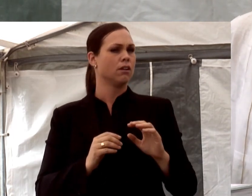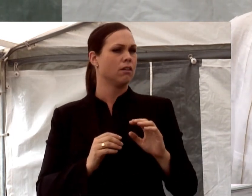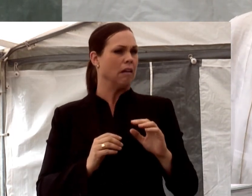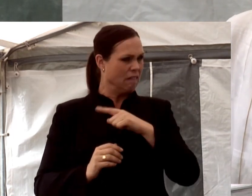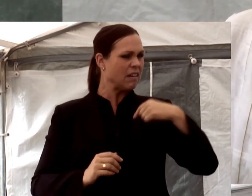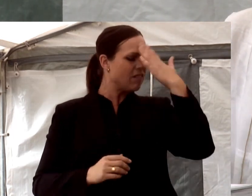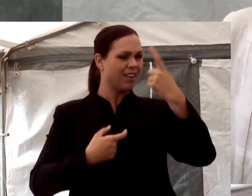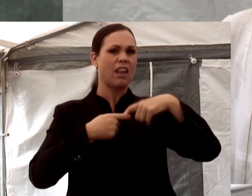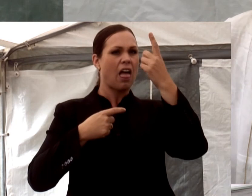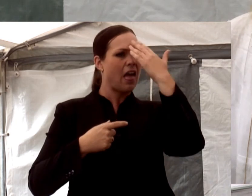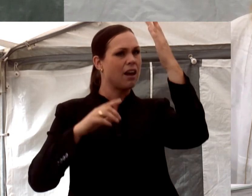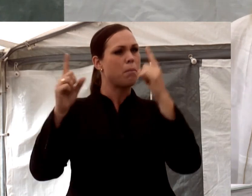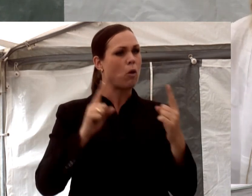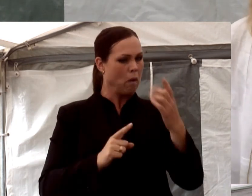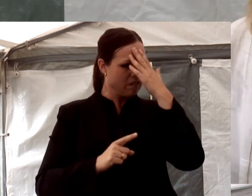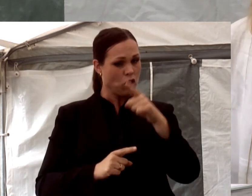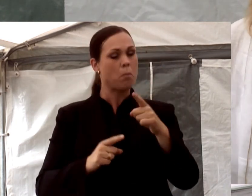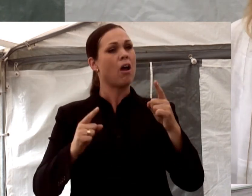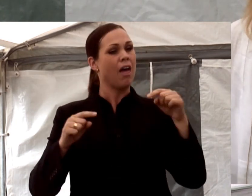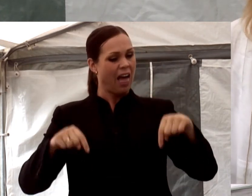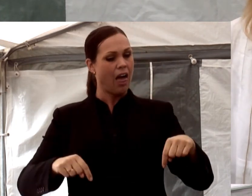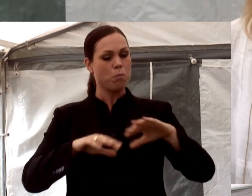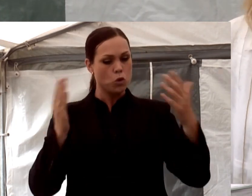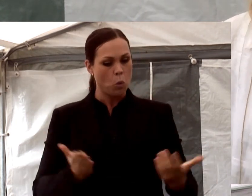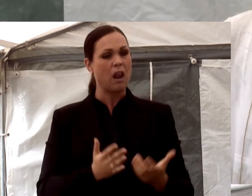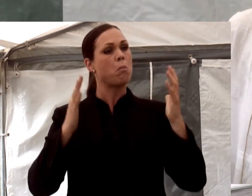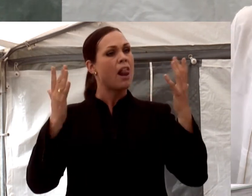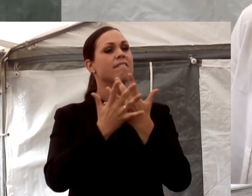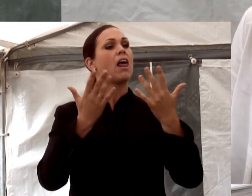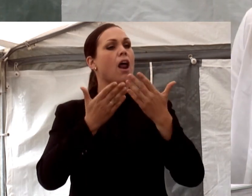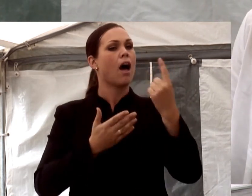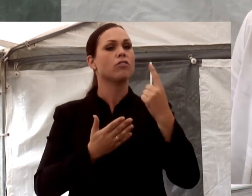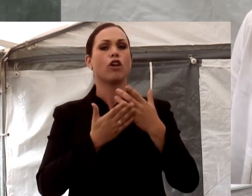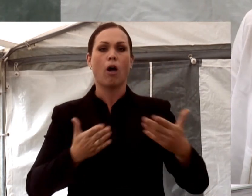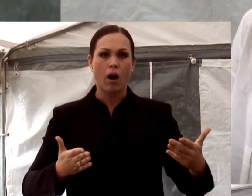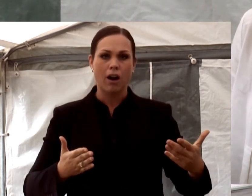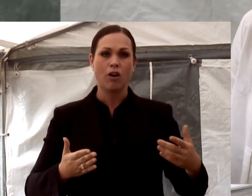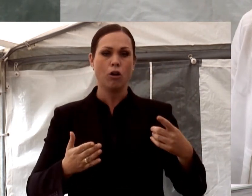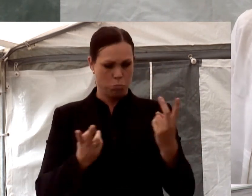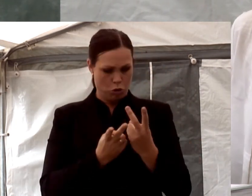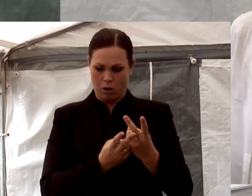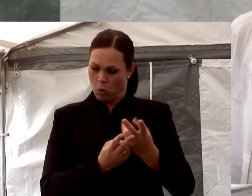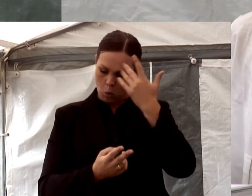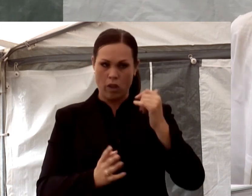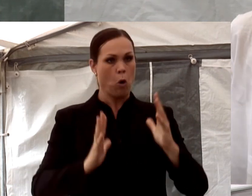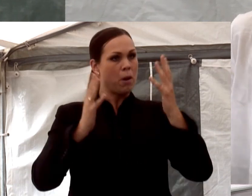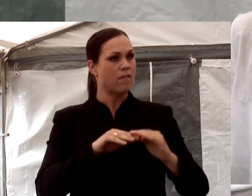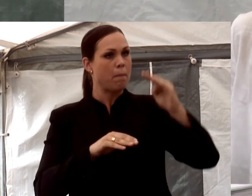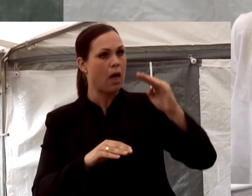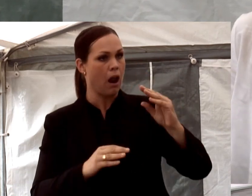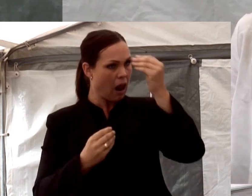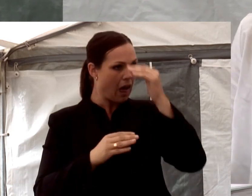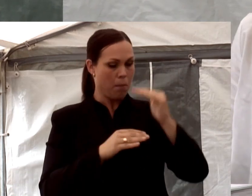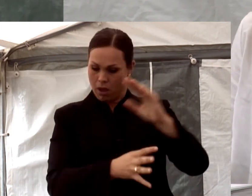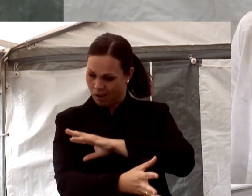om äldre människor är att man förvisso har levt fler dagar på jorden. Och har haft chans att lära sig mer. Uppleva mer. Erfara mer.